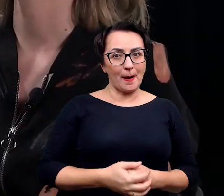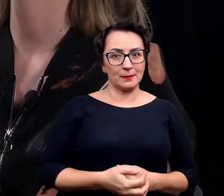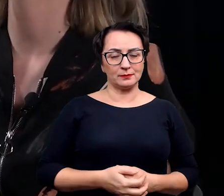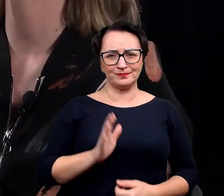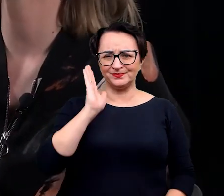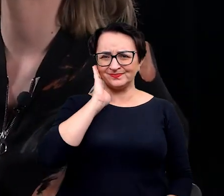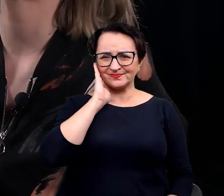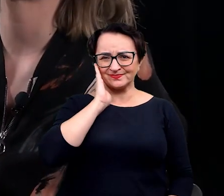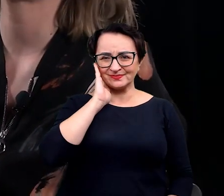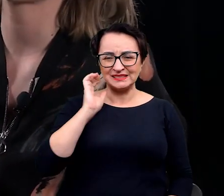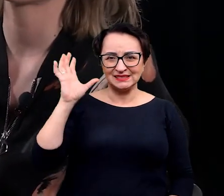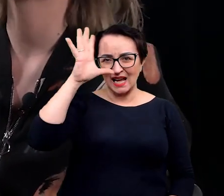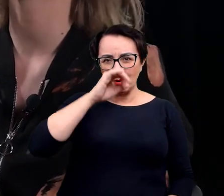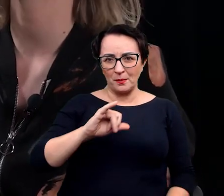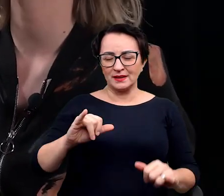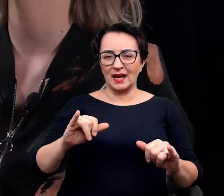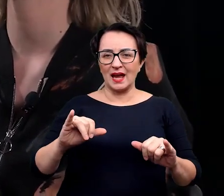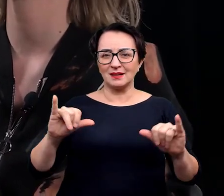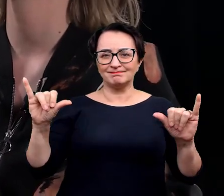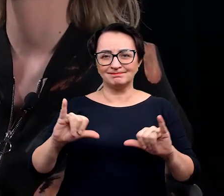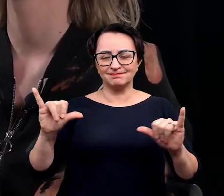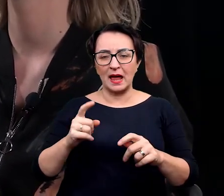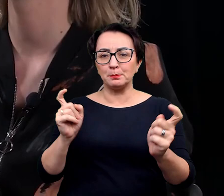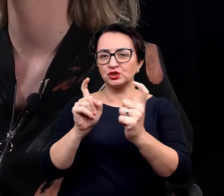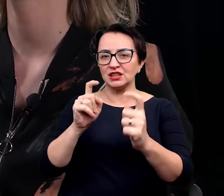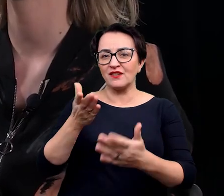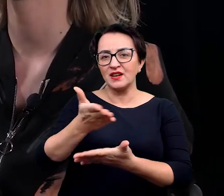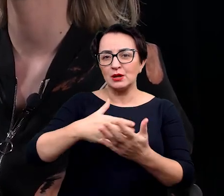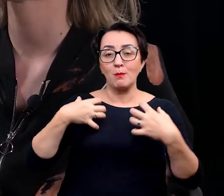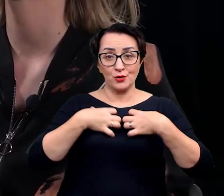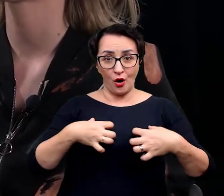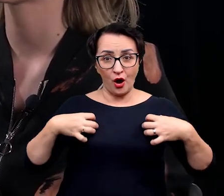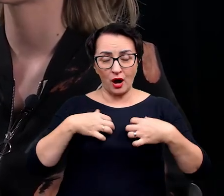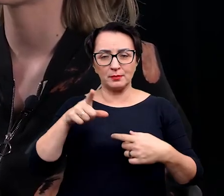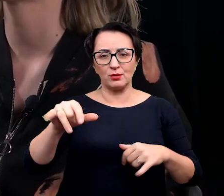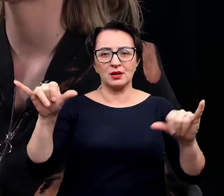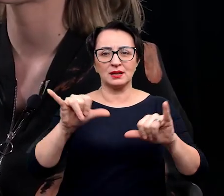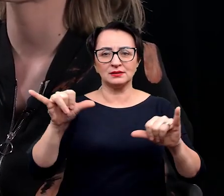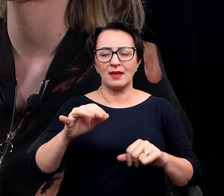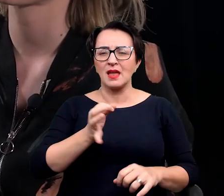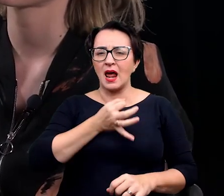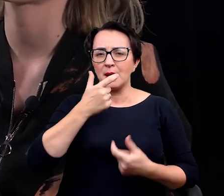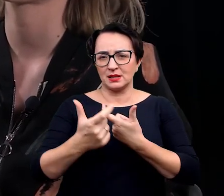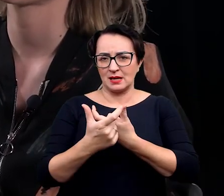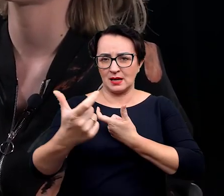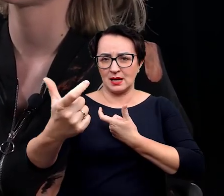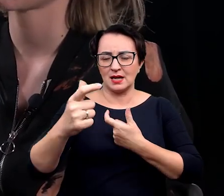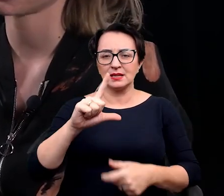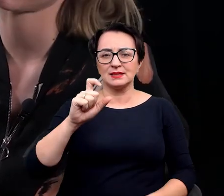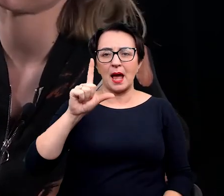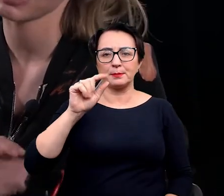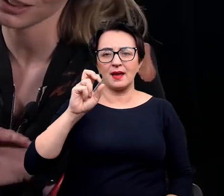Ja teraz nie pamiętam, jak się nazywała ta knajpa. Naprzeciwko Wydziału Biologii była knajpa, w której podawali najlepszą zapiekankę